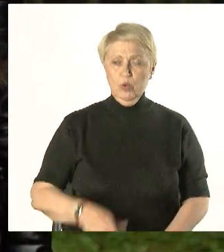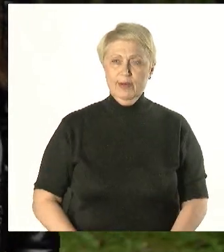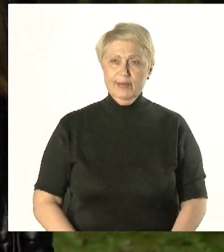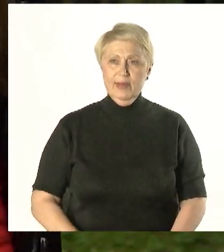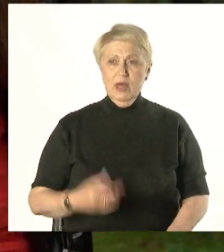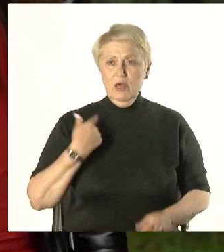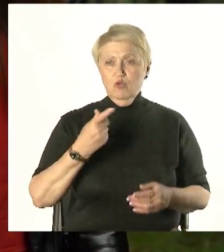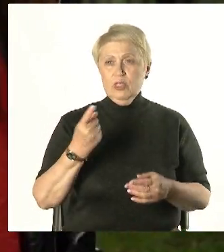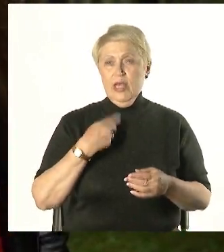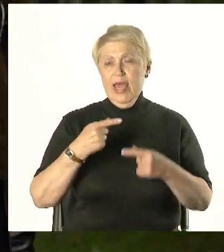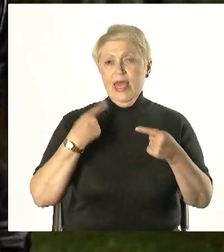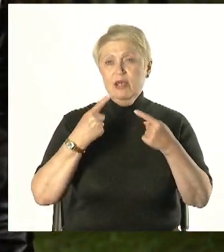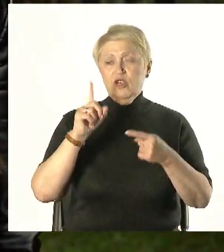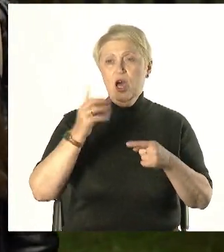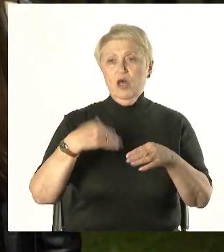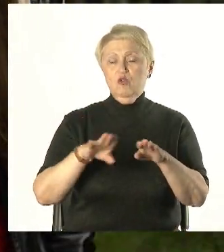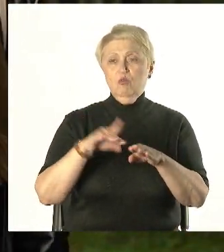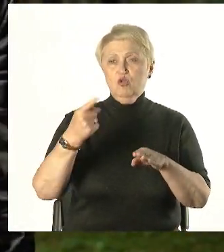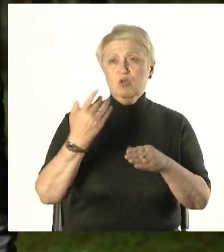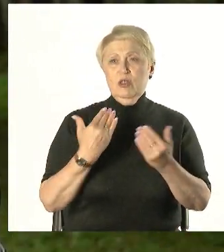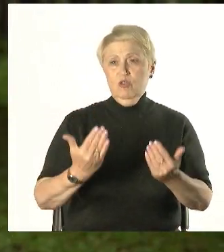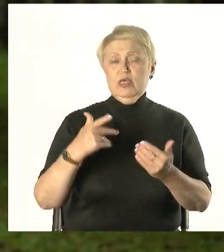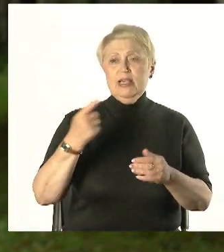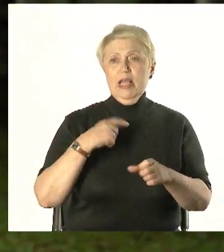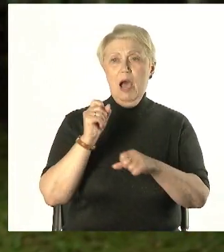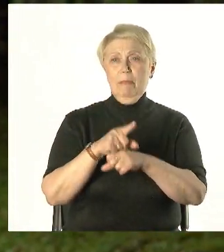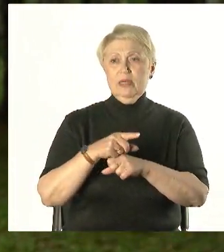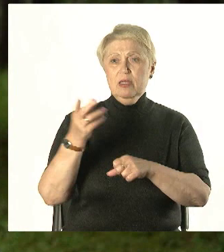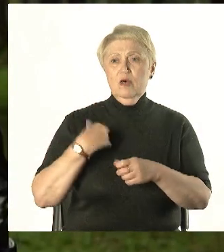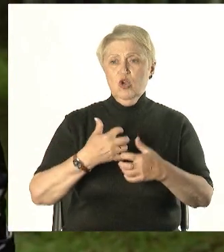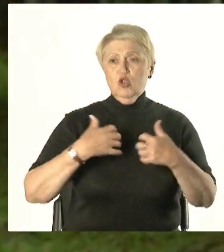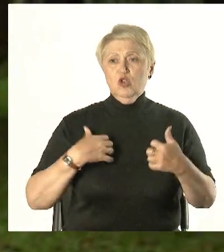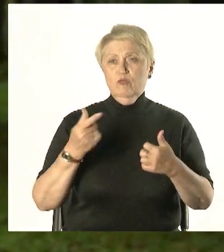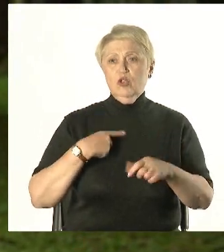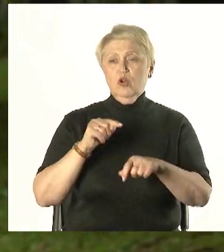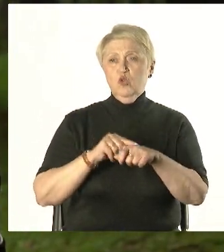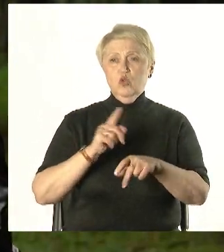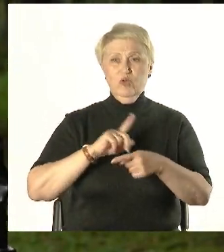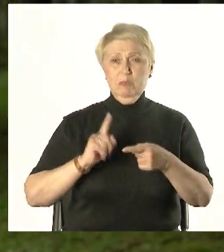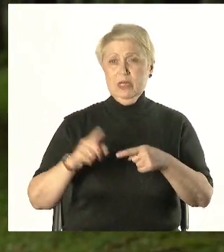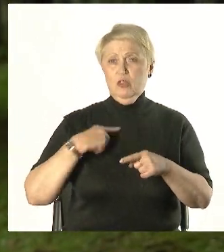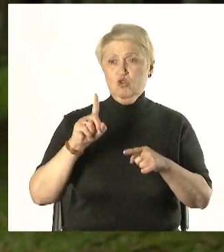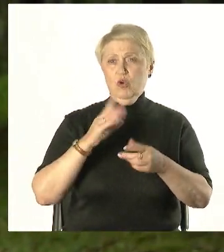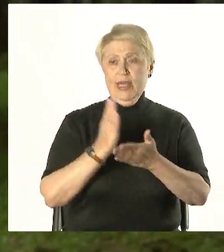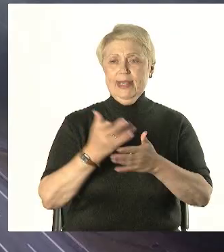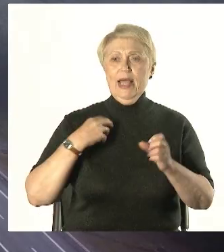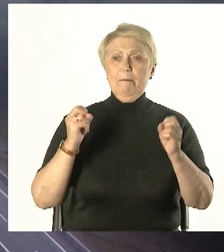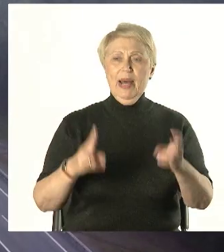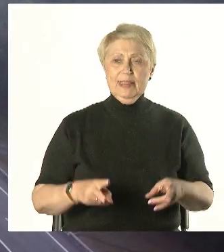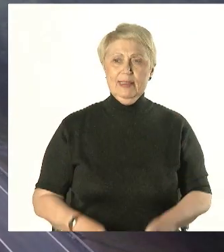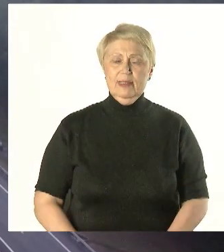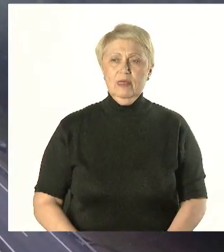что здесь опасно, быть в принципе не может. Дикое животное прекрасно чует опасность и никогда не пойдет на участок, который ему не нравится.